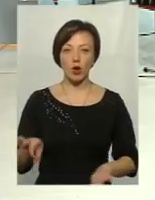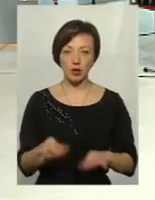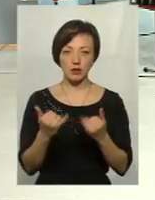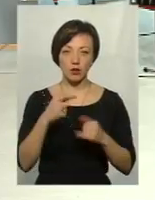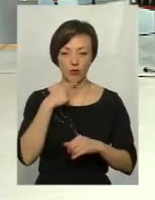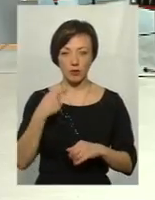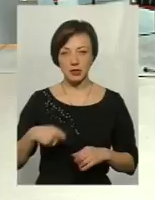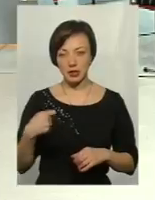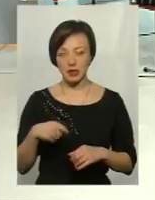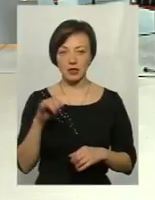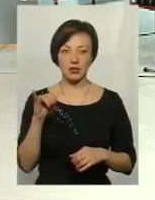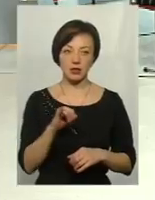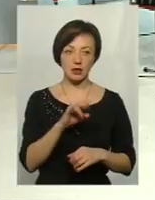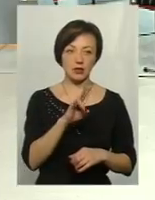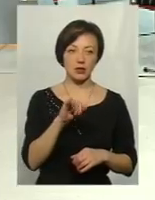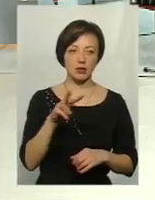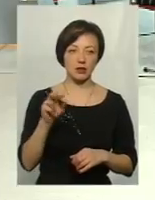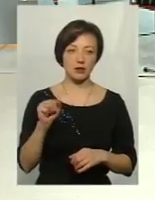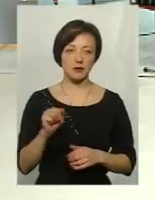щойно говорив і президент, і пані Ніло?